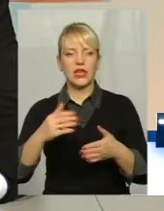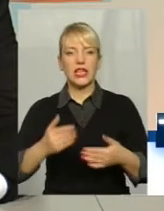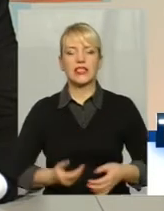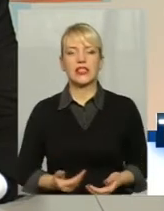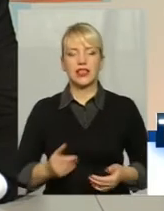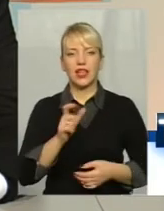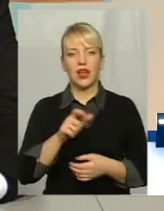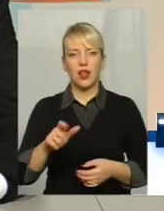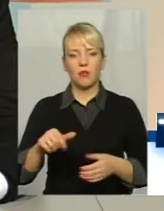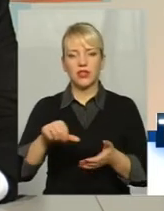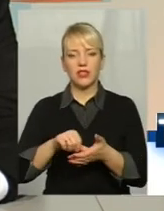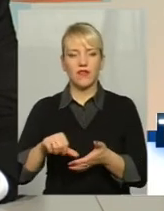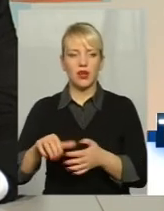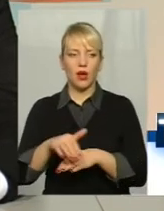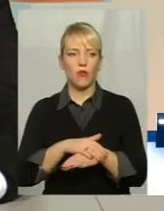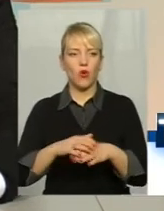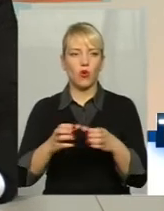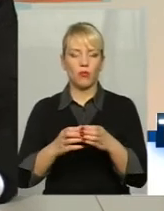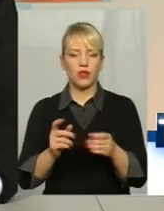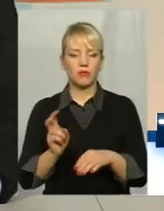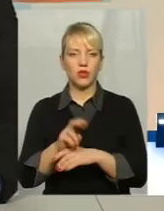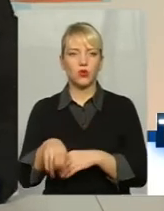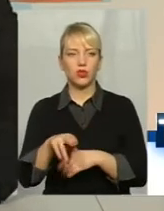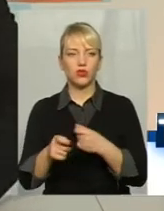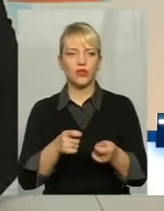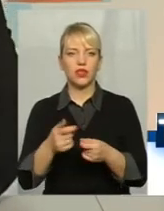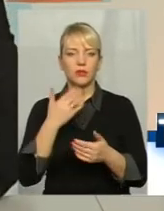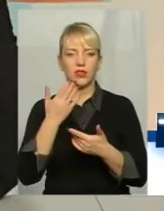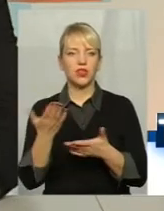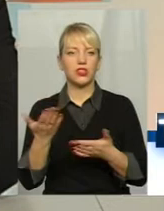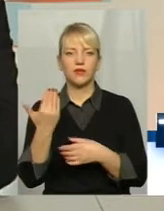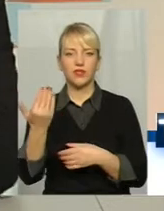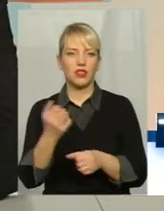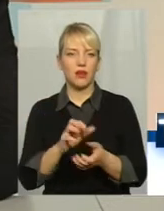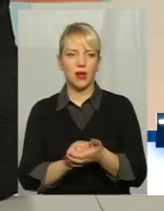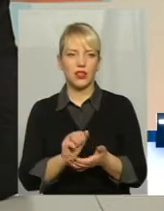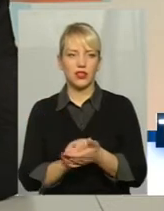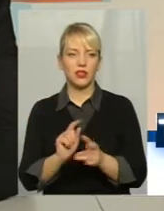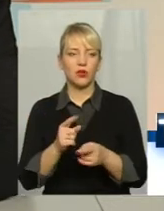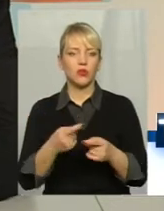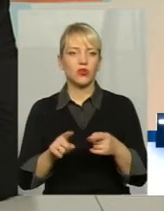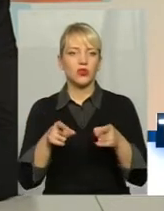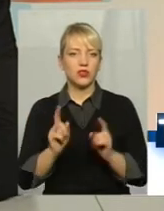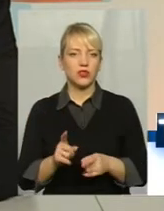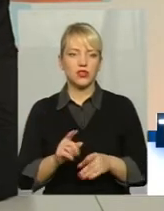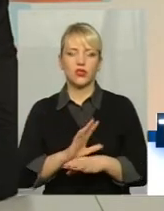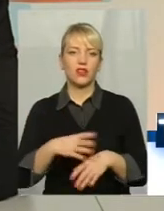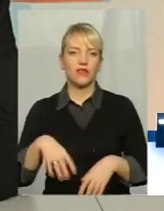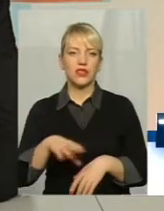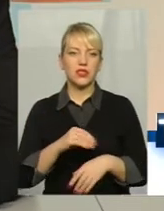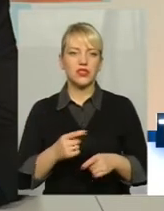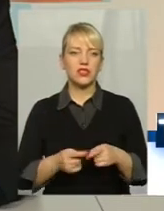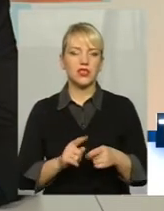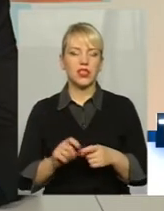громади Приходити до влади і питати, чим вона займається Тому що, дійсно, не всі навіть з тих